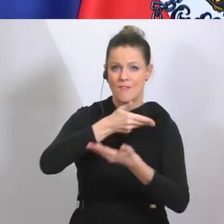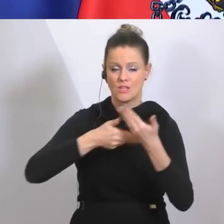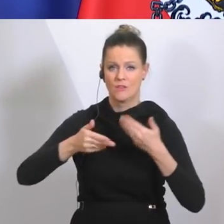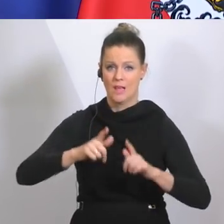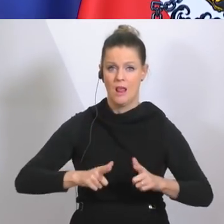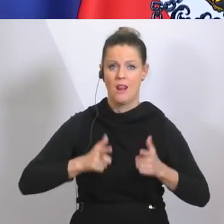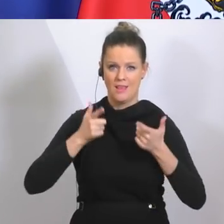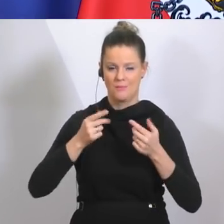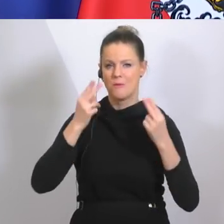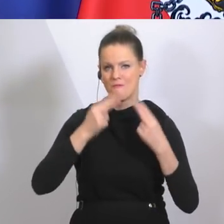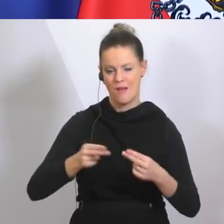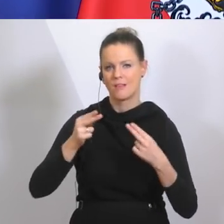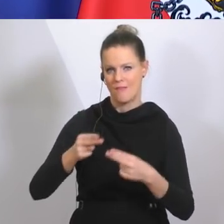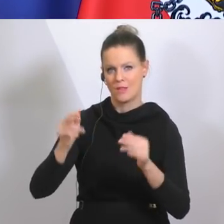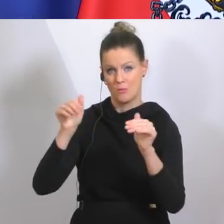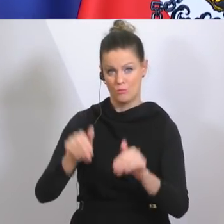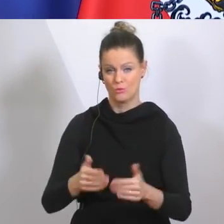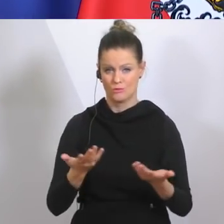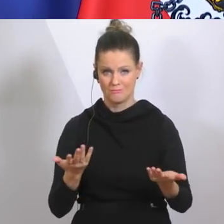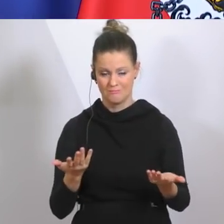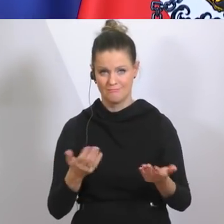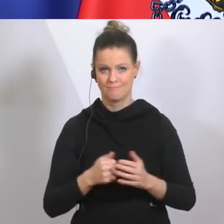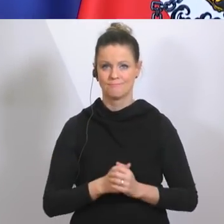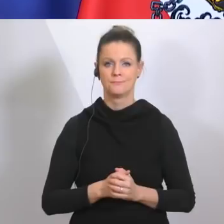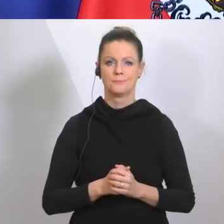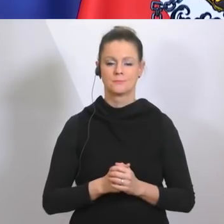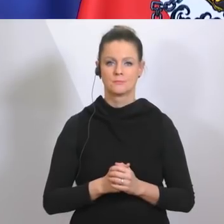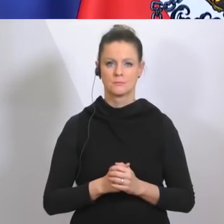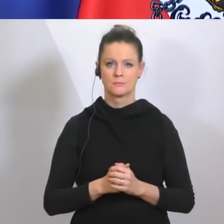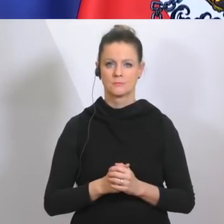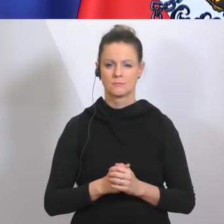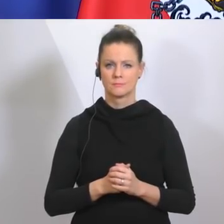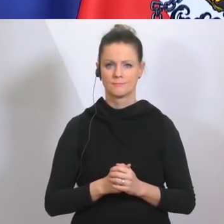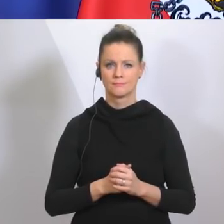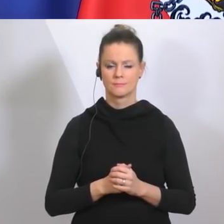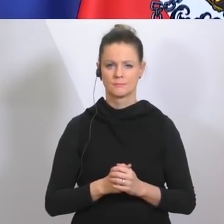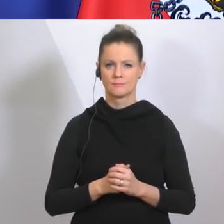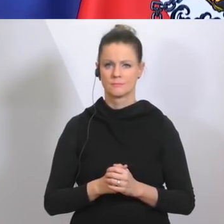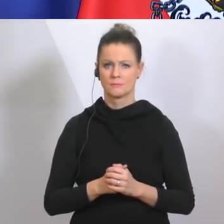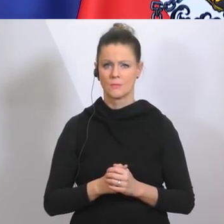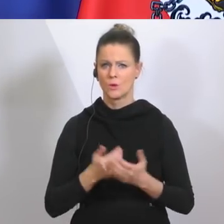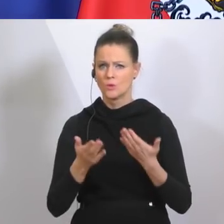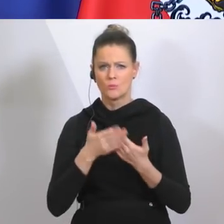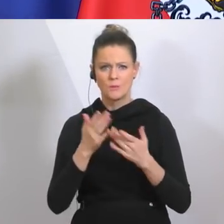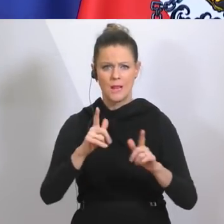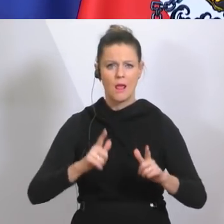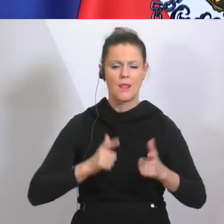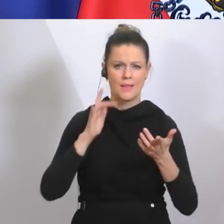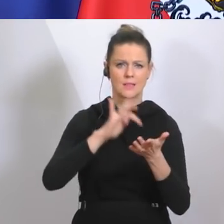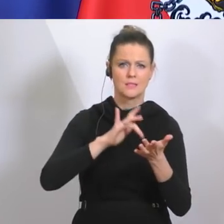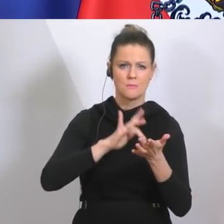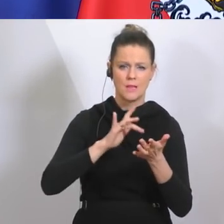ja weitergehen. Es hilft uns ja nichts, es hilft uns ja nichts, wenn es irgendwo in der Lebensmittelproduktions oder